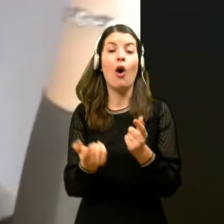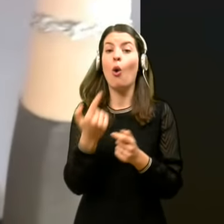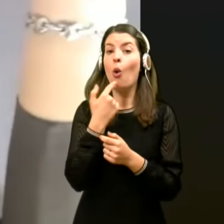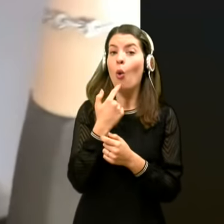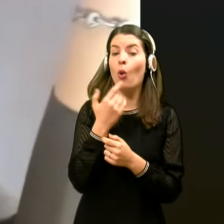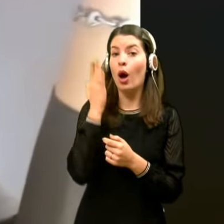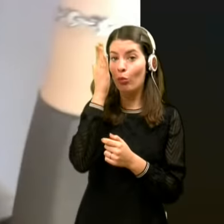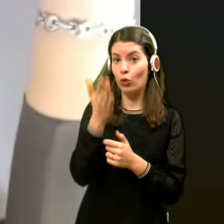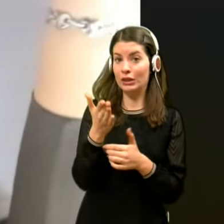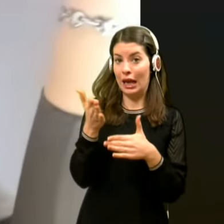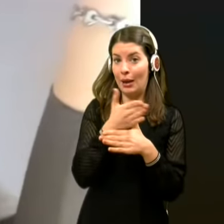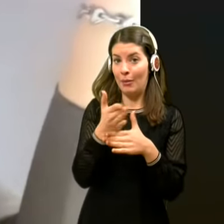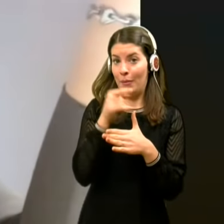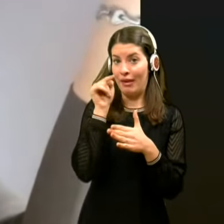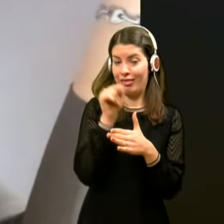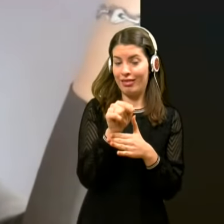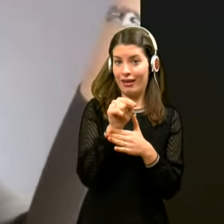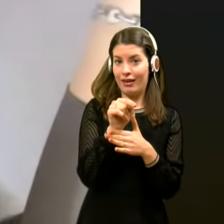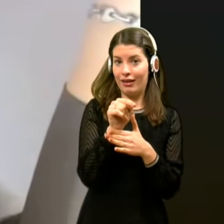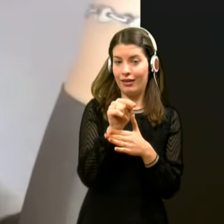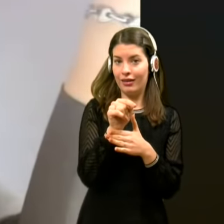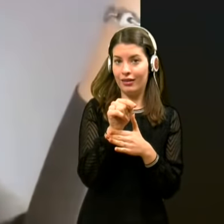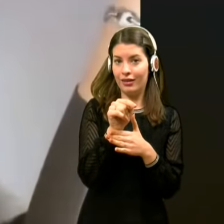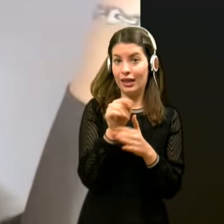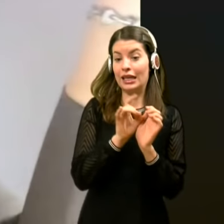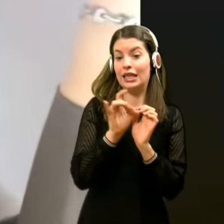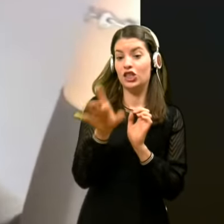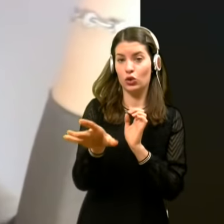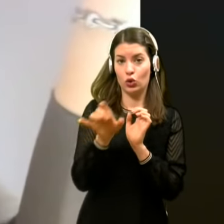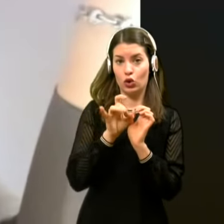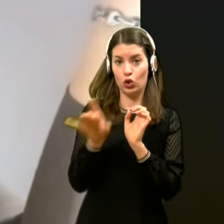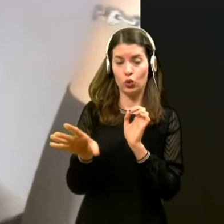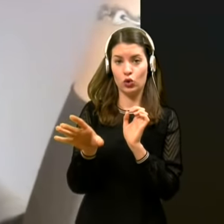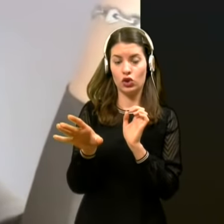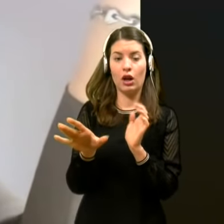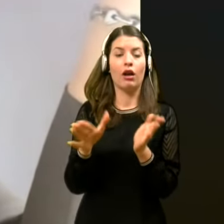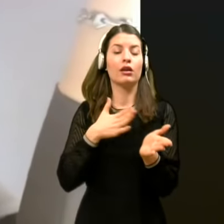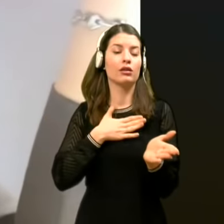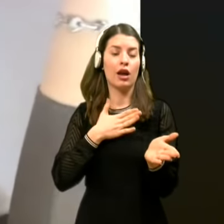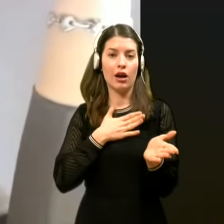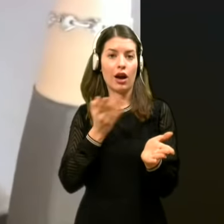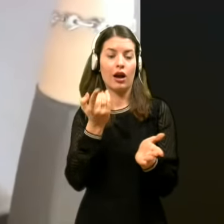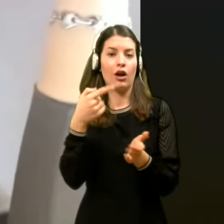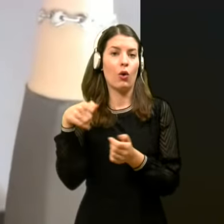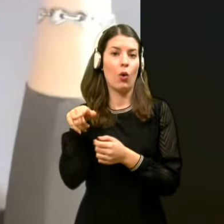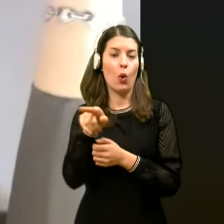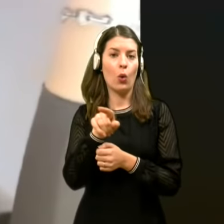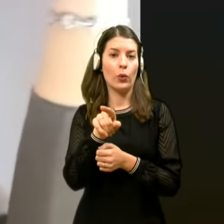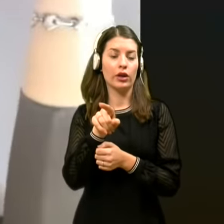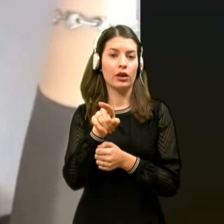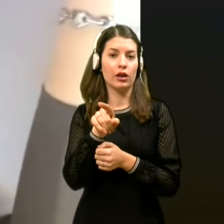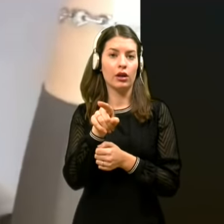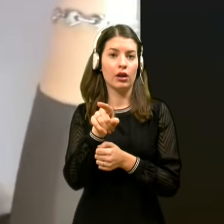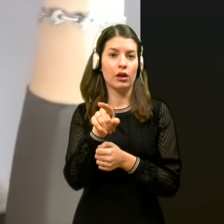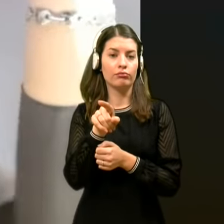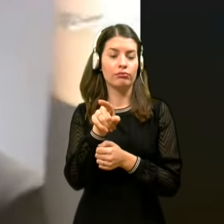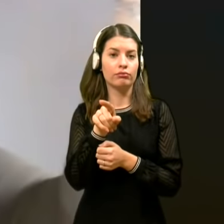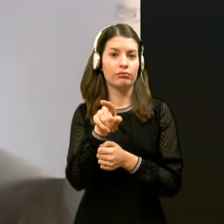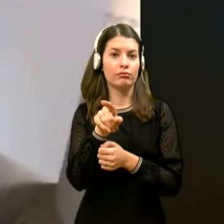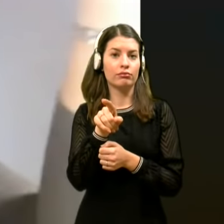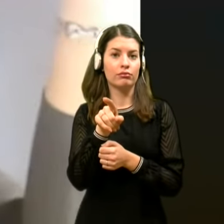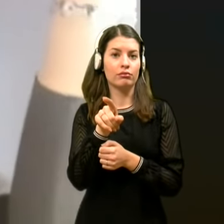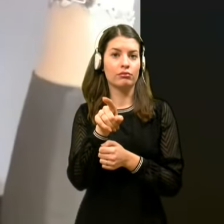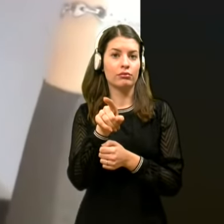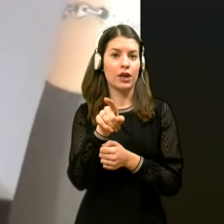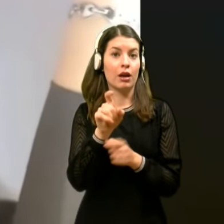iz teh igr v bistvu izločili zaradi tega, ker so pač povzročili, pač